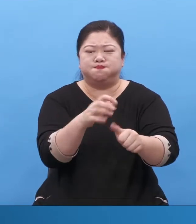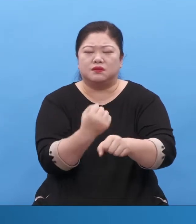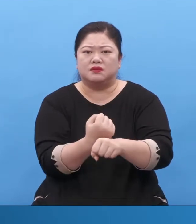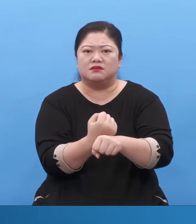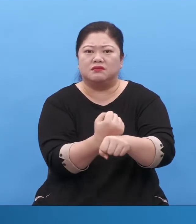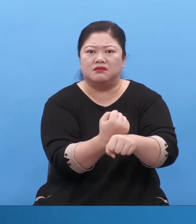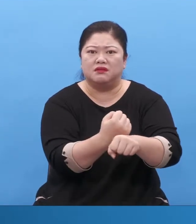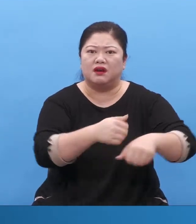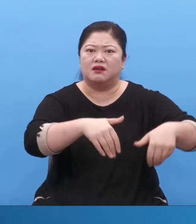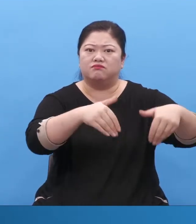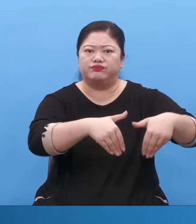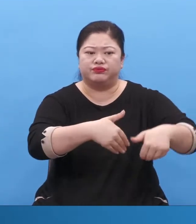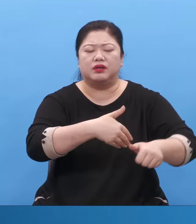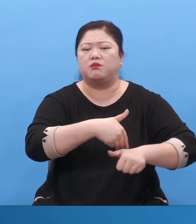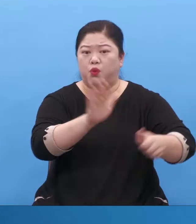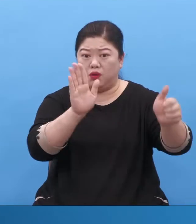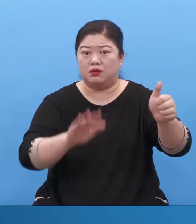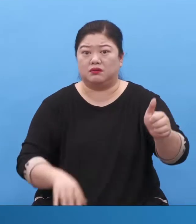그렇죠.